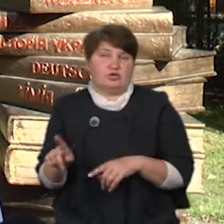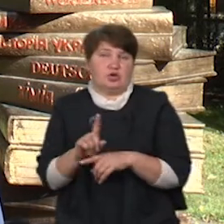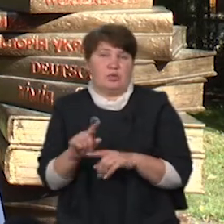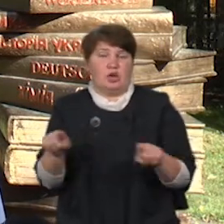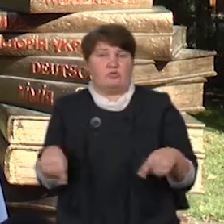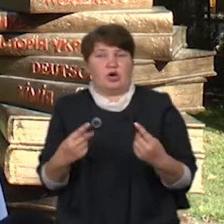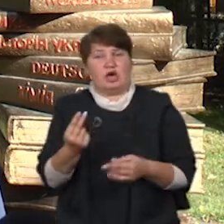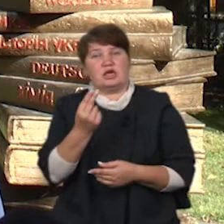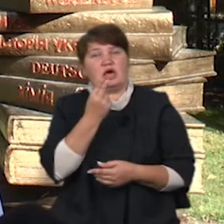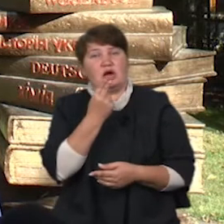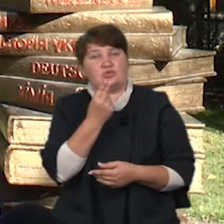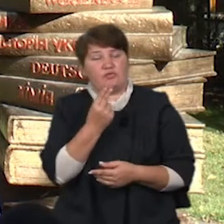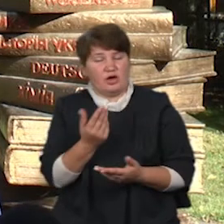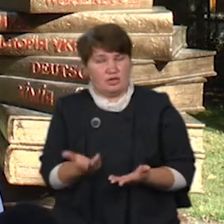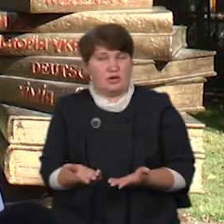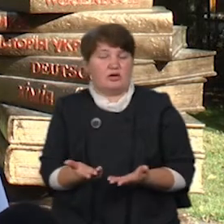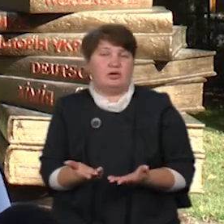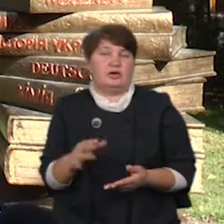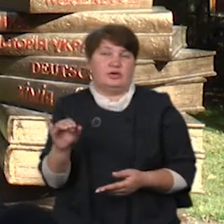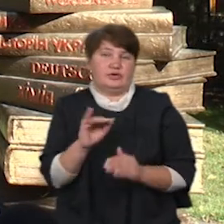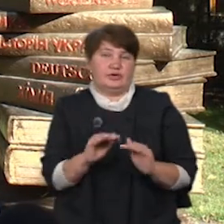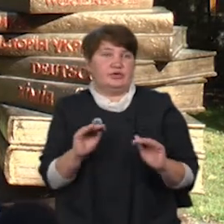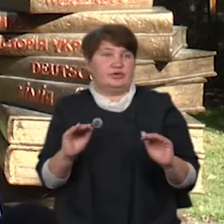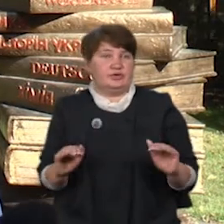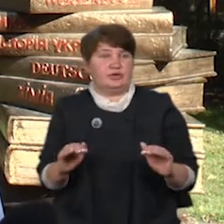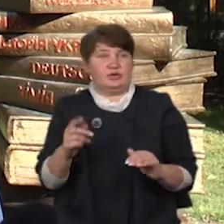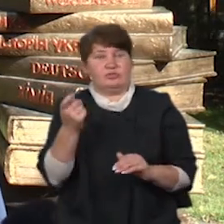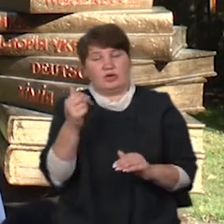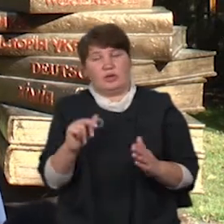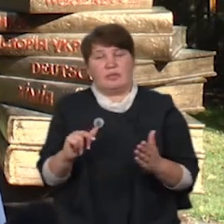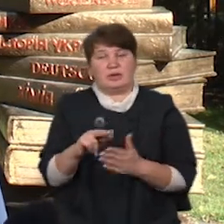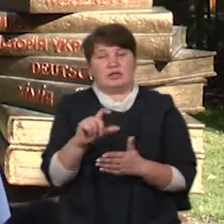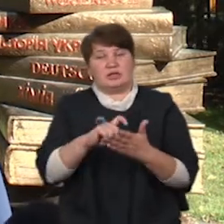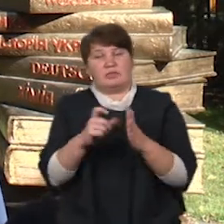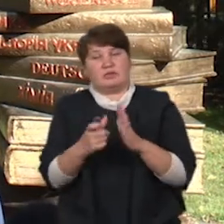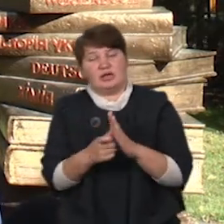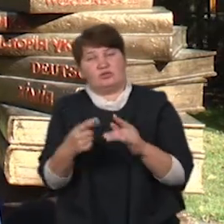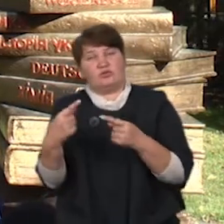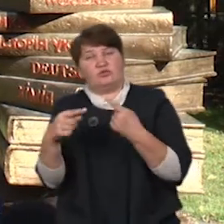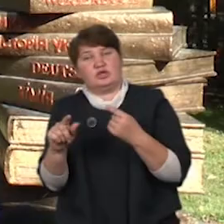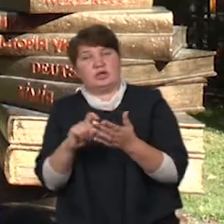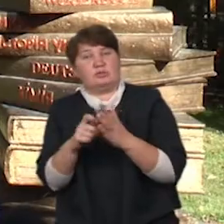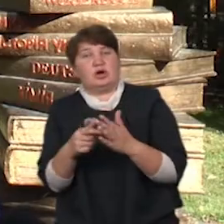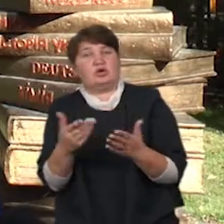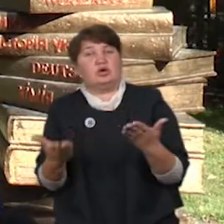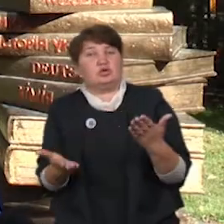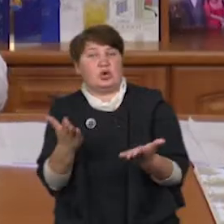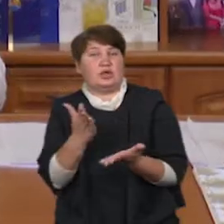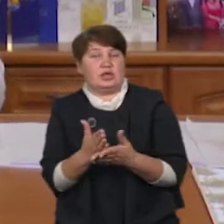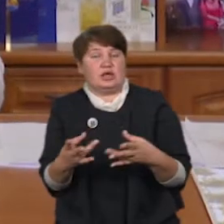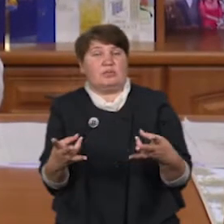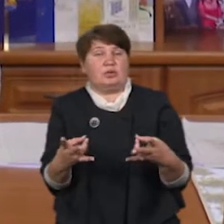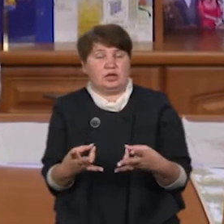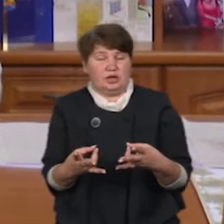і харчування, і дітям, скажімо, десь перейти з навчального кабінету у інший, якщо є потреба до розкладу уроку.